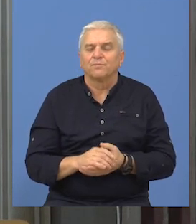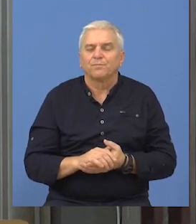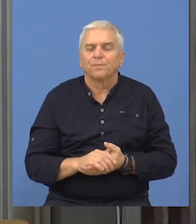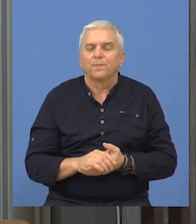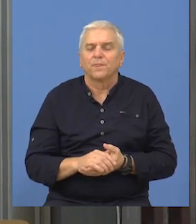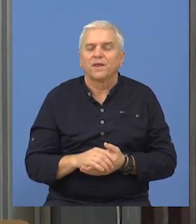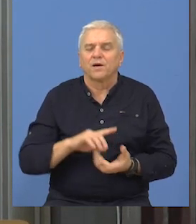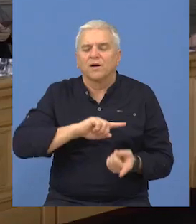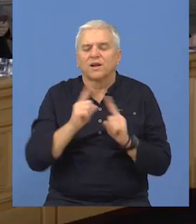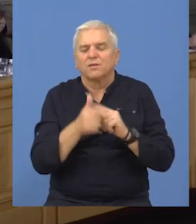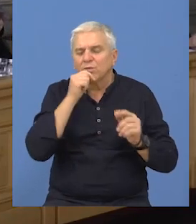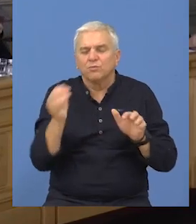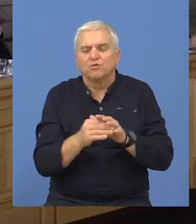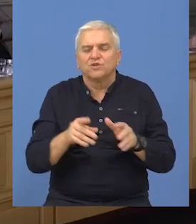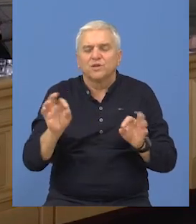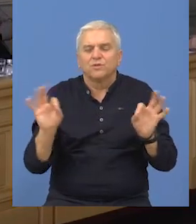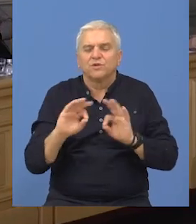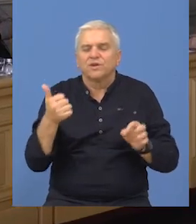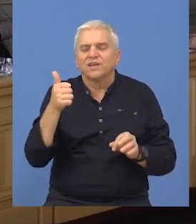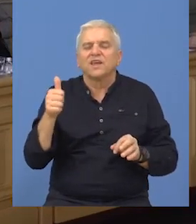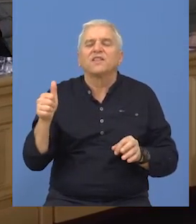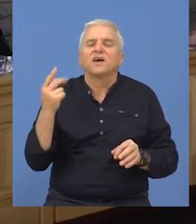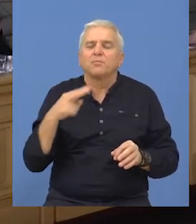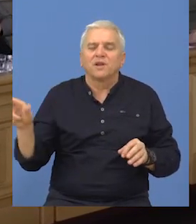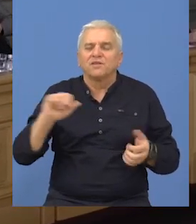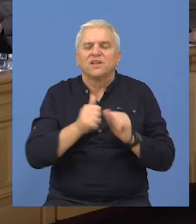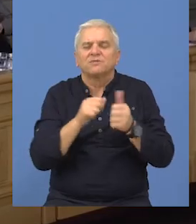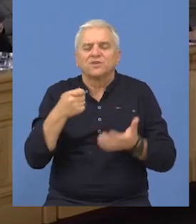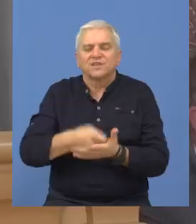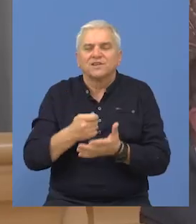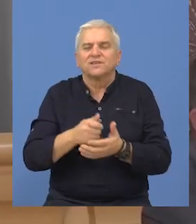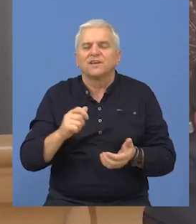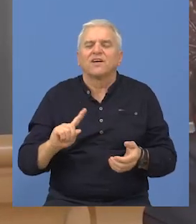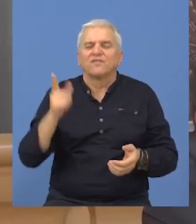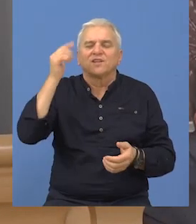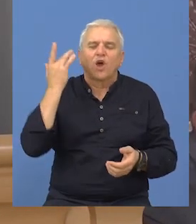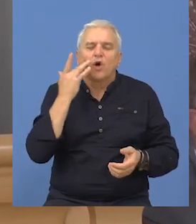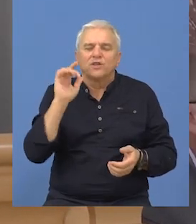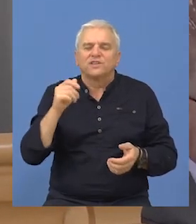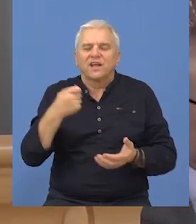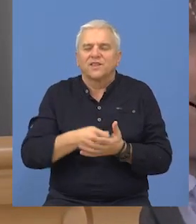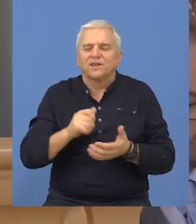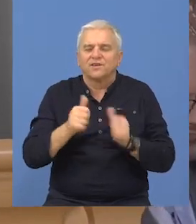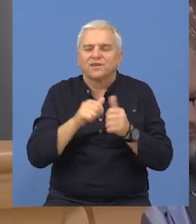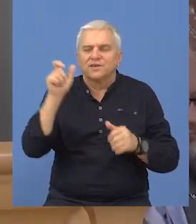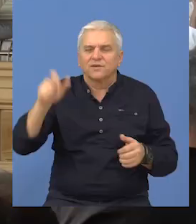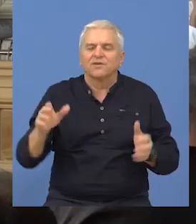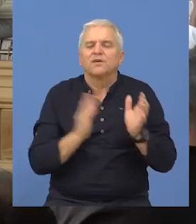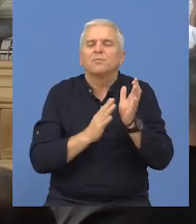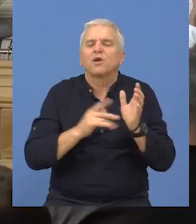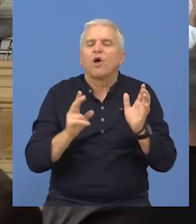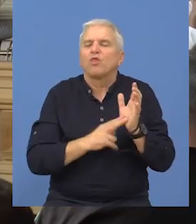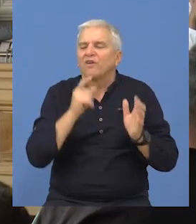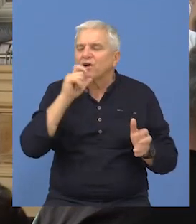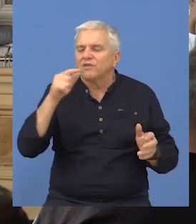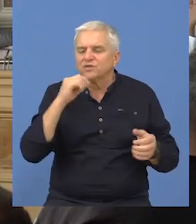Javno prozeće je to plana. Rebalansom je opredeljeno i milijon dinara za sportske nagrade za vrhunske sportiste, među kojima